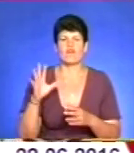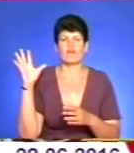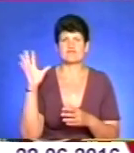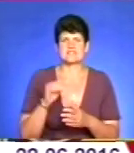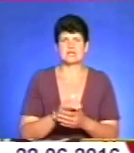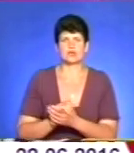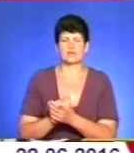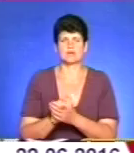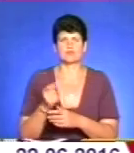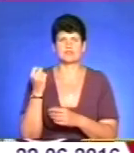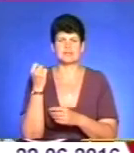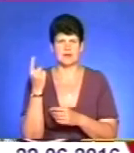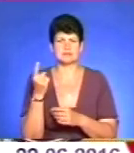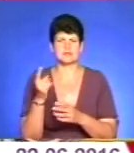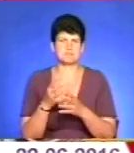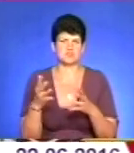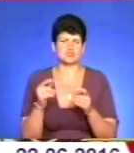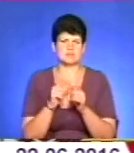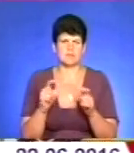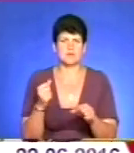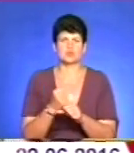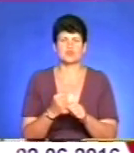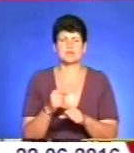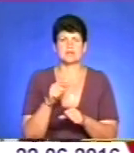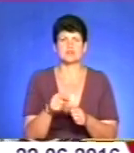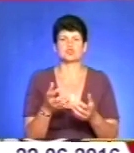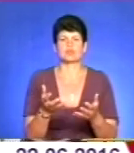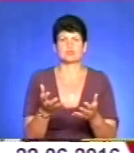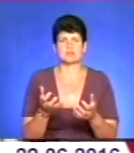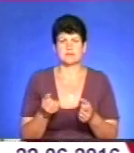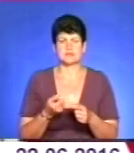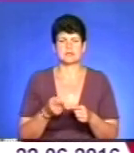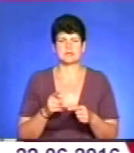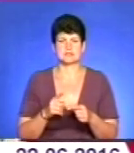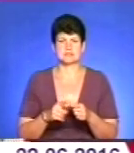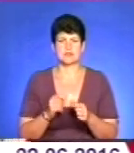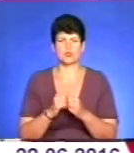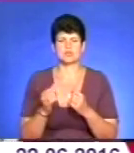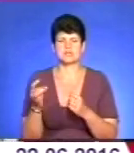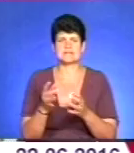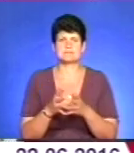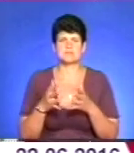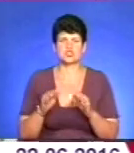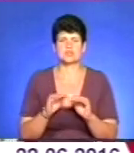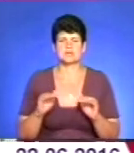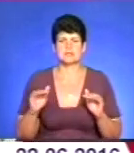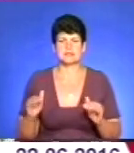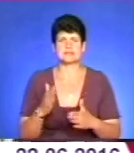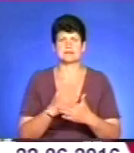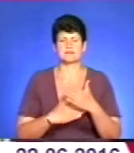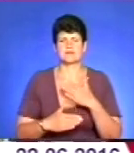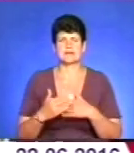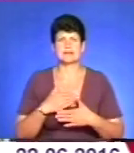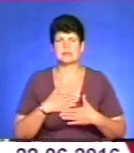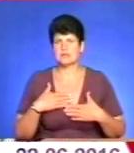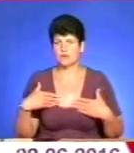тобто тих 11 більше закладів, працює на те, щоб отримати ці плоди. Кожен раз більше людей з неповносправностями, які не